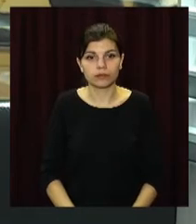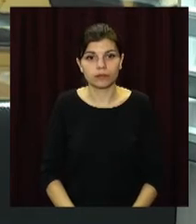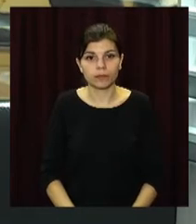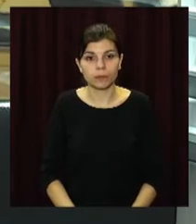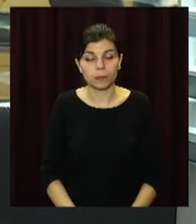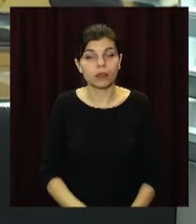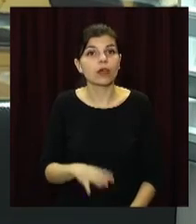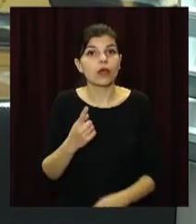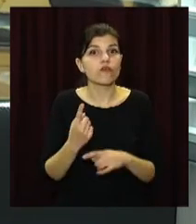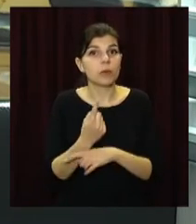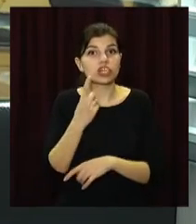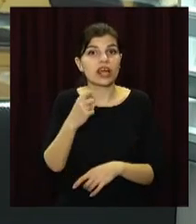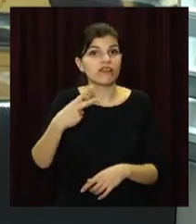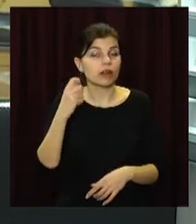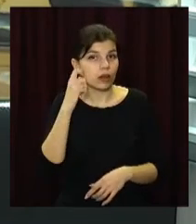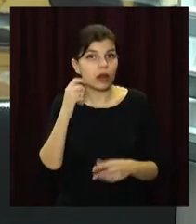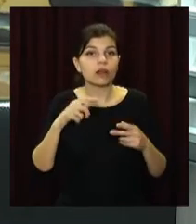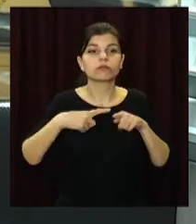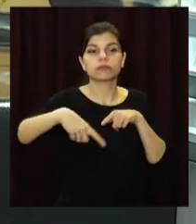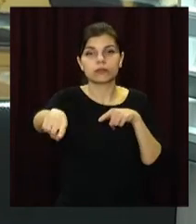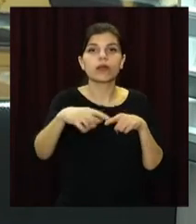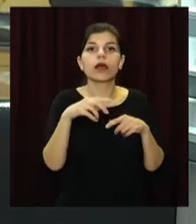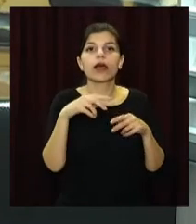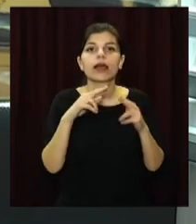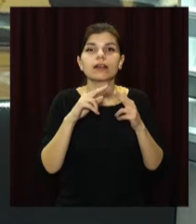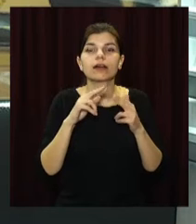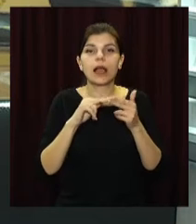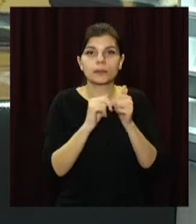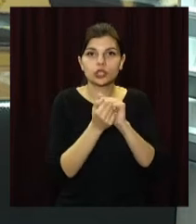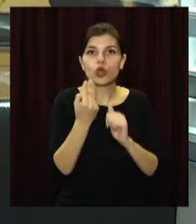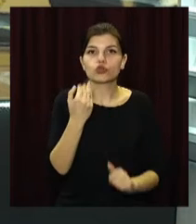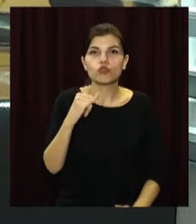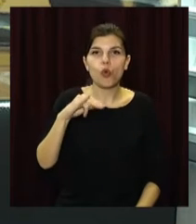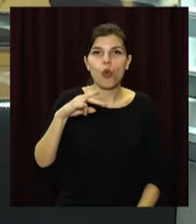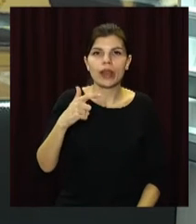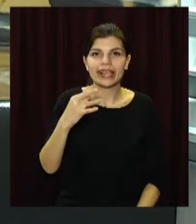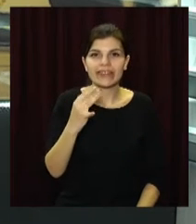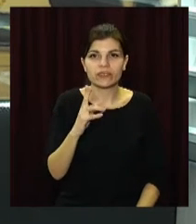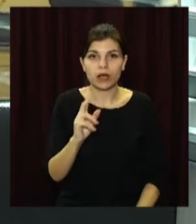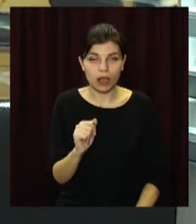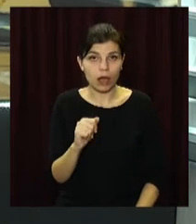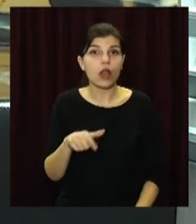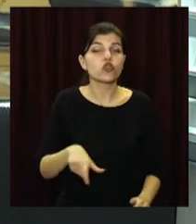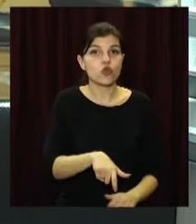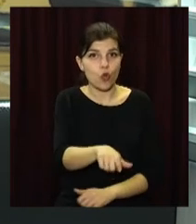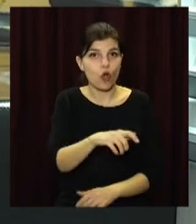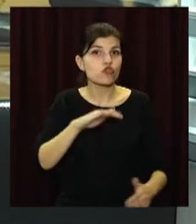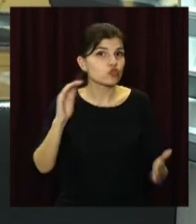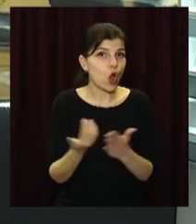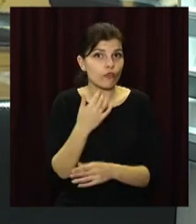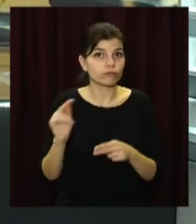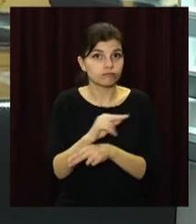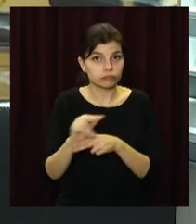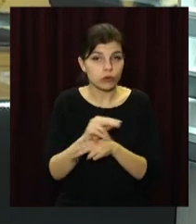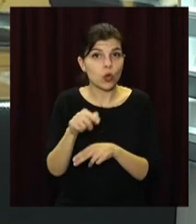Вперше за 20 років на трасі Кам'янське-Шульгівка стартували ремонтні роботи. На дорогу чекає масштабне оновлення.